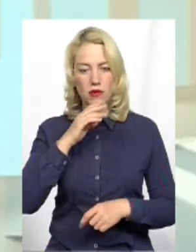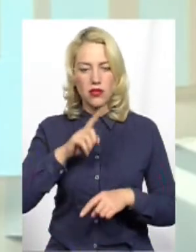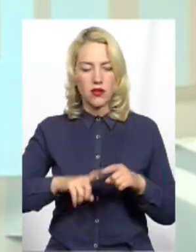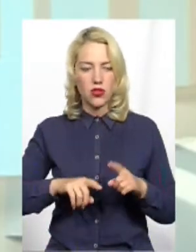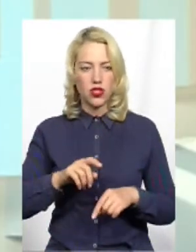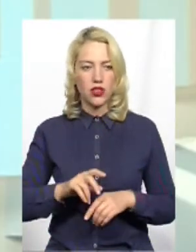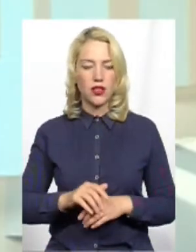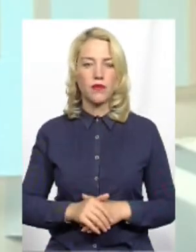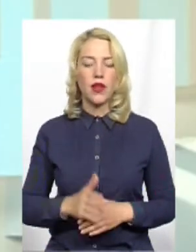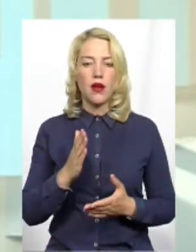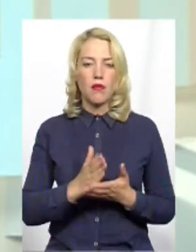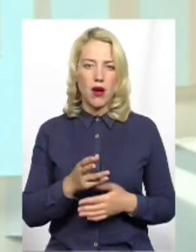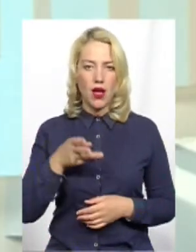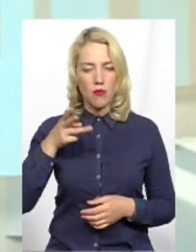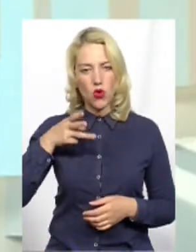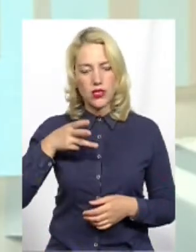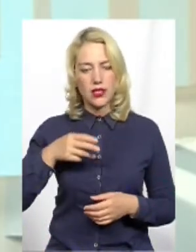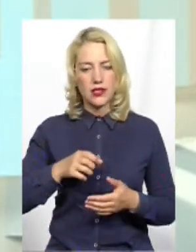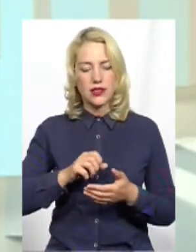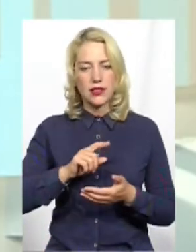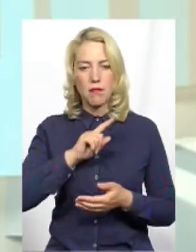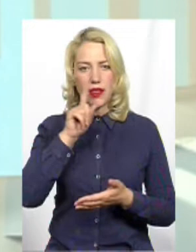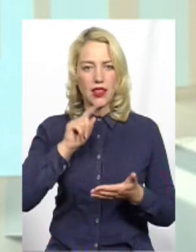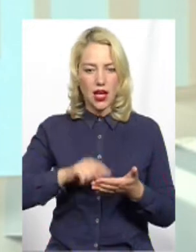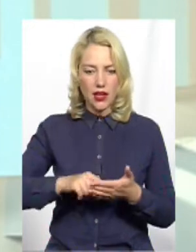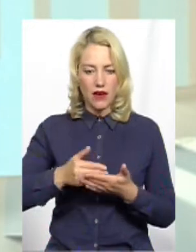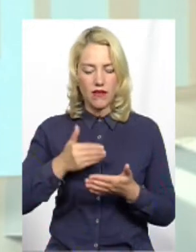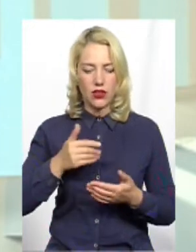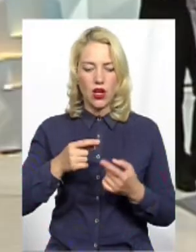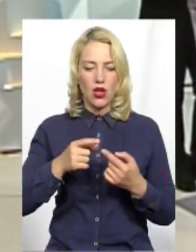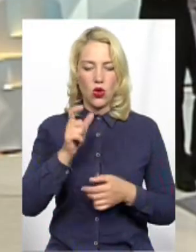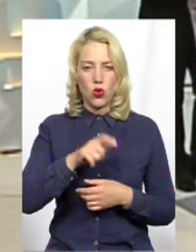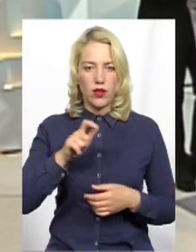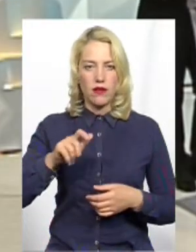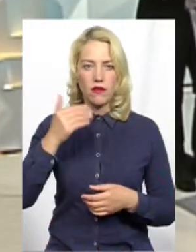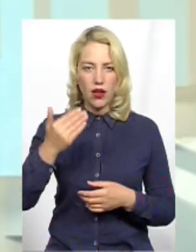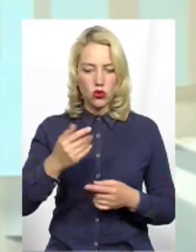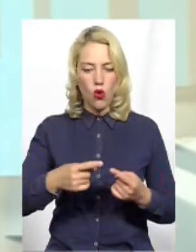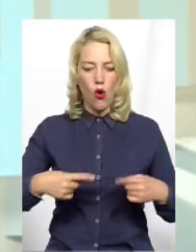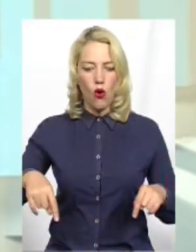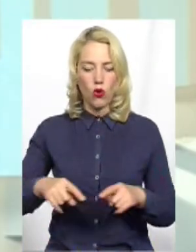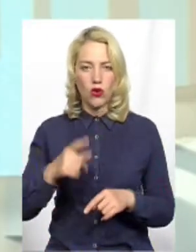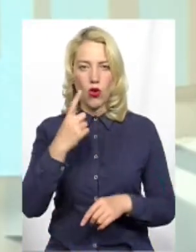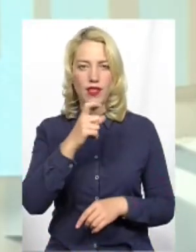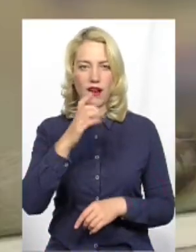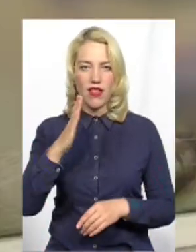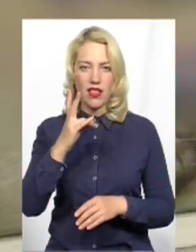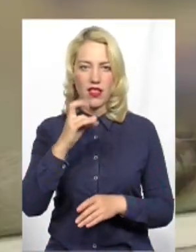маємо записані відеозапитання від жителів нашого округу. По хвилині будете мати для відповідей. Прошу, перша.